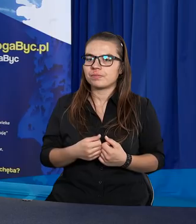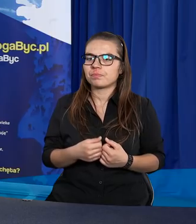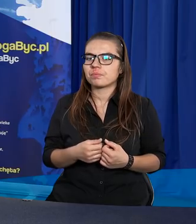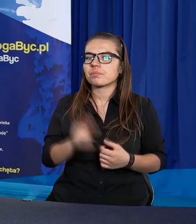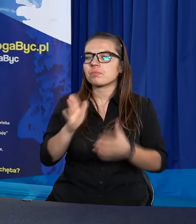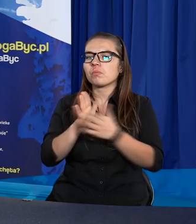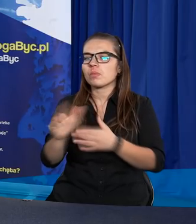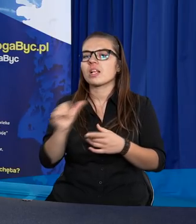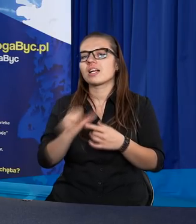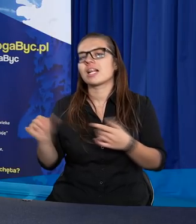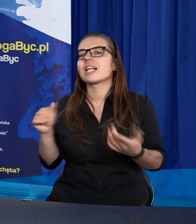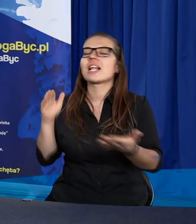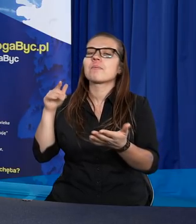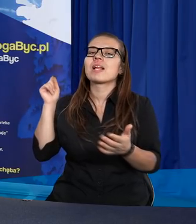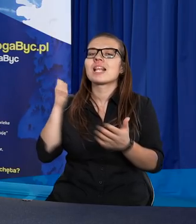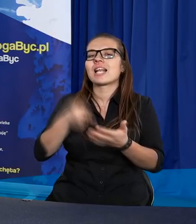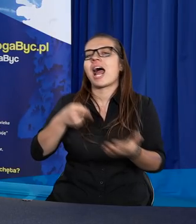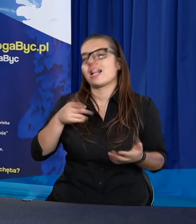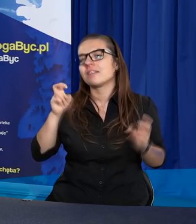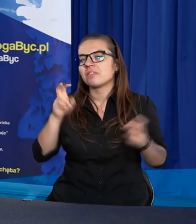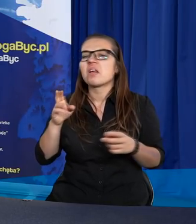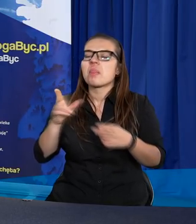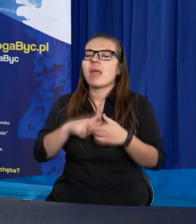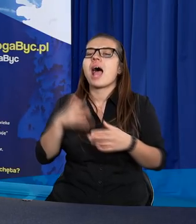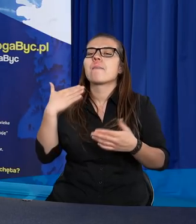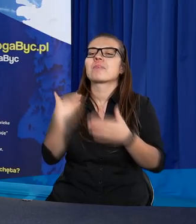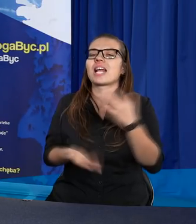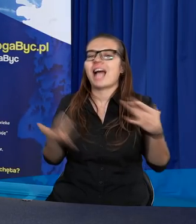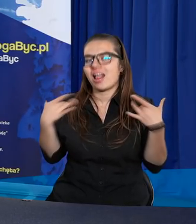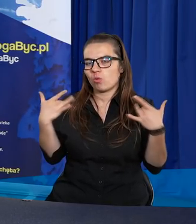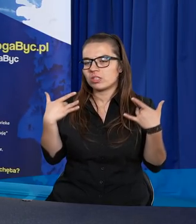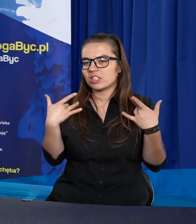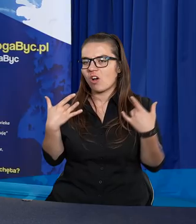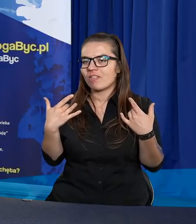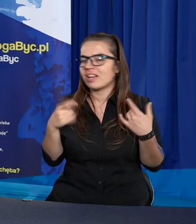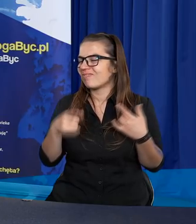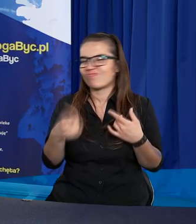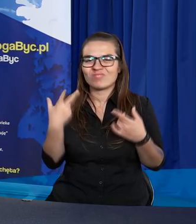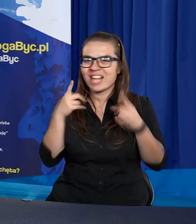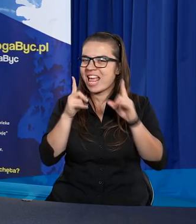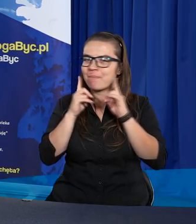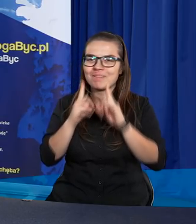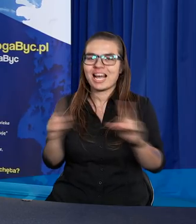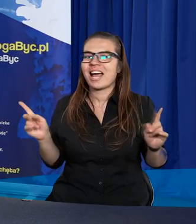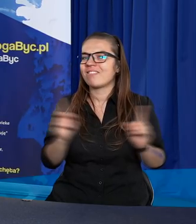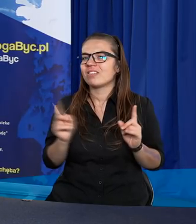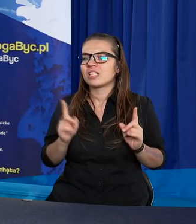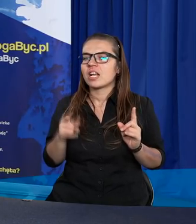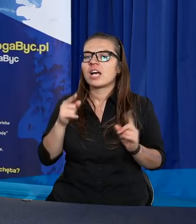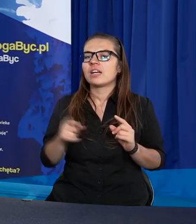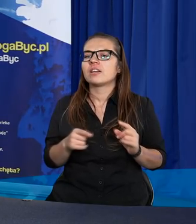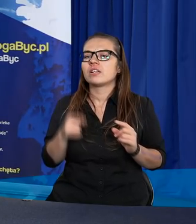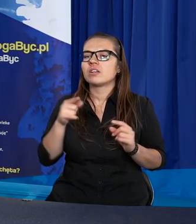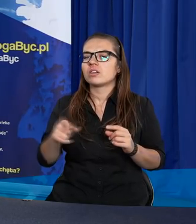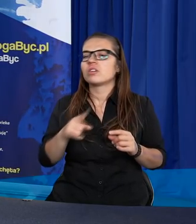po prostu jesteśmy skazani na przegraną, na życiową przegraną. To tak nie jest. Bóg szanuje